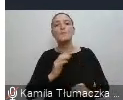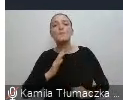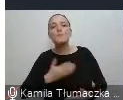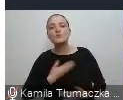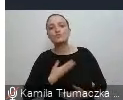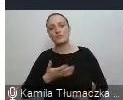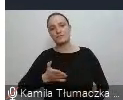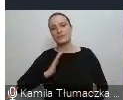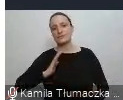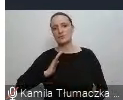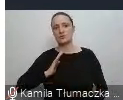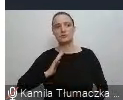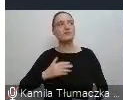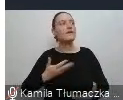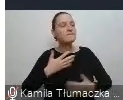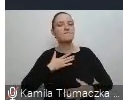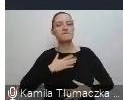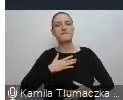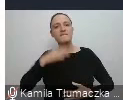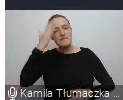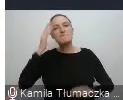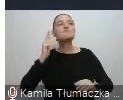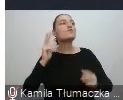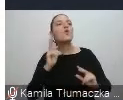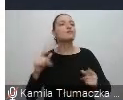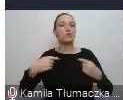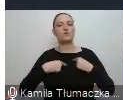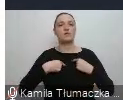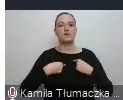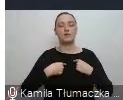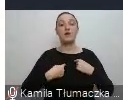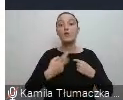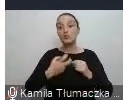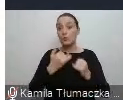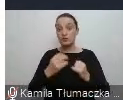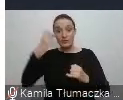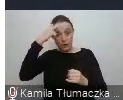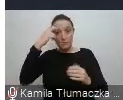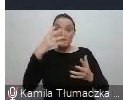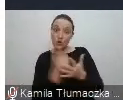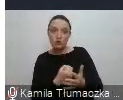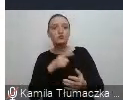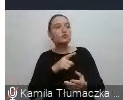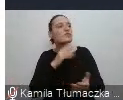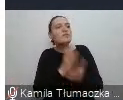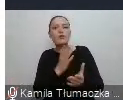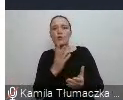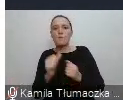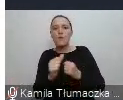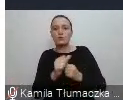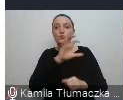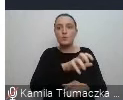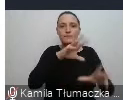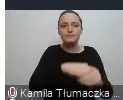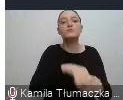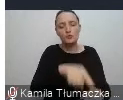poczucie jestestwa. I nawet jeśli mielibyśmy używać tych stereotypów tylko po to, żeby do grupy należeć, będziemy to robić. Czasem nieświadomie,